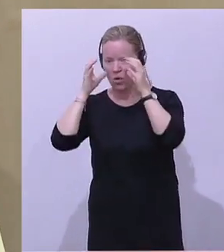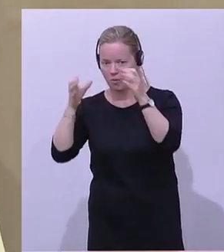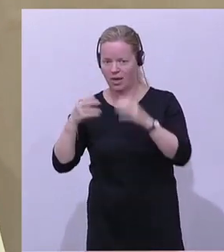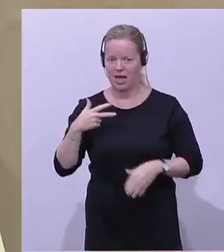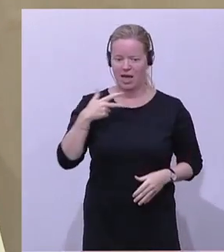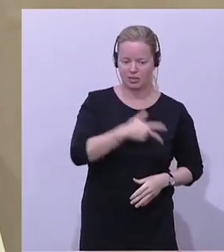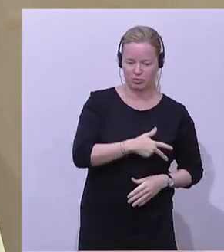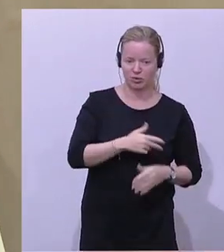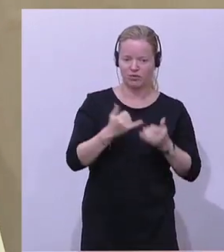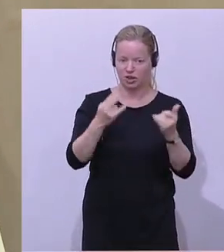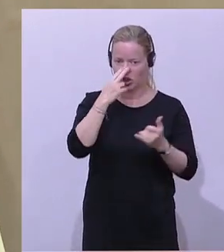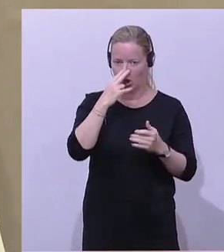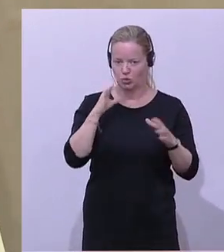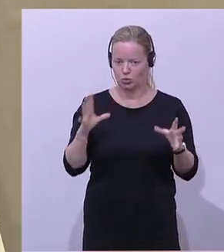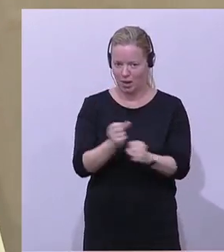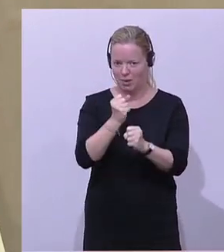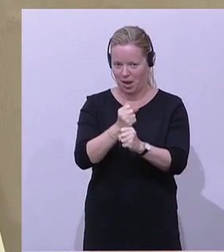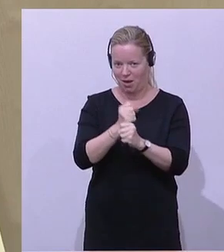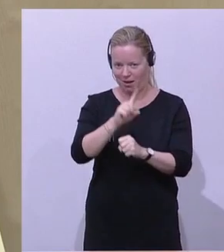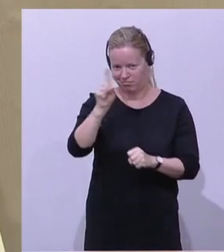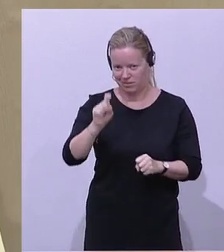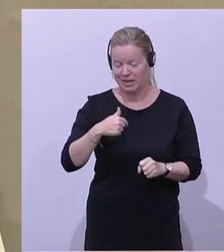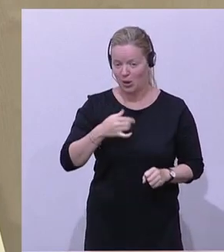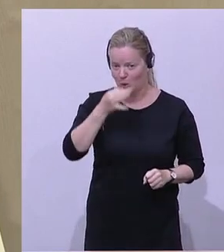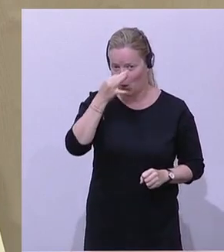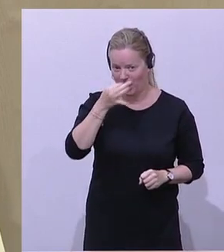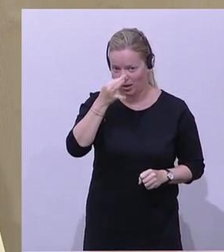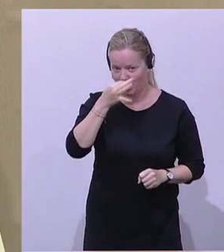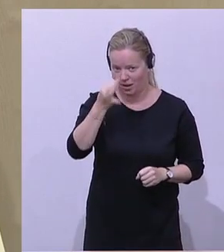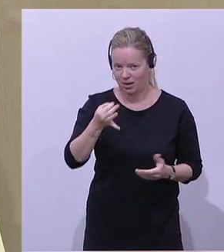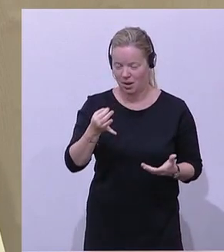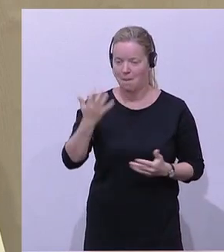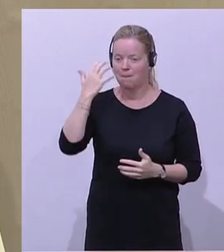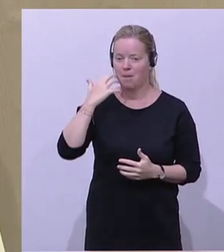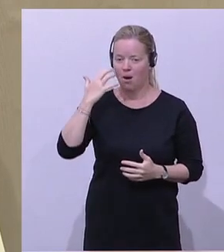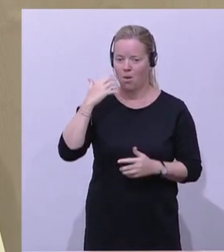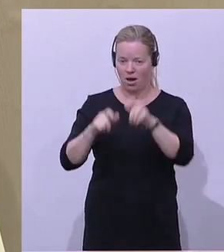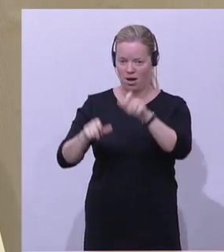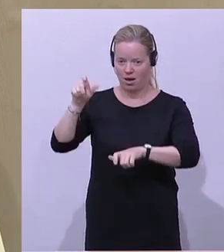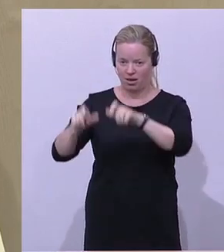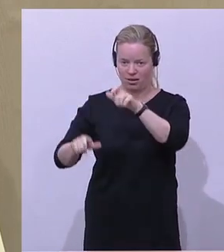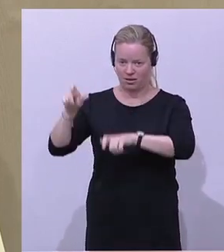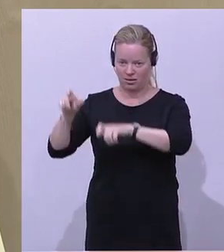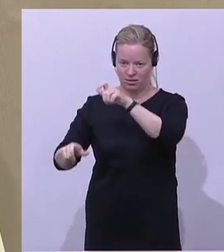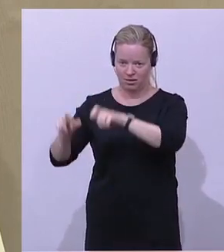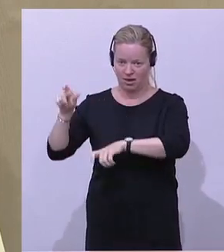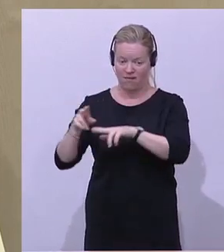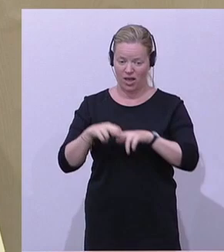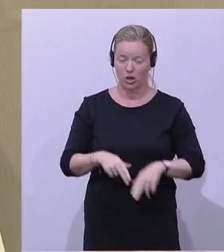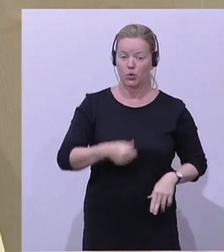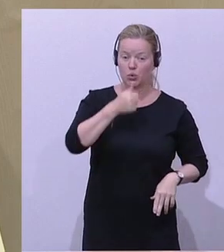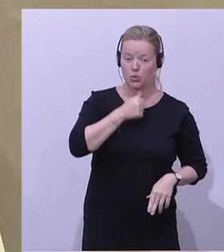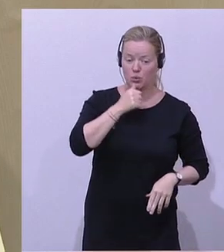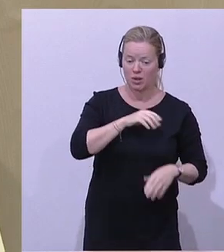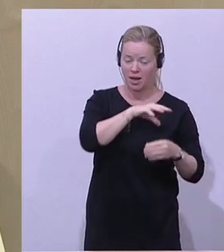SPÖ zusammenarbeiten können und ich bin neugierig, wie vielleicht die Bauern das zu genießen bekommen, wenn die Grünen